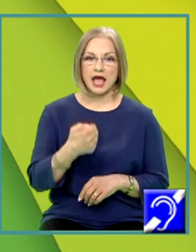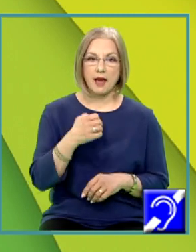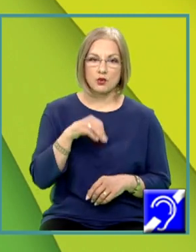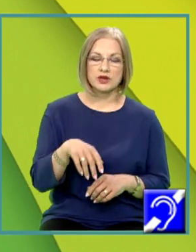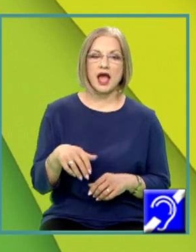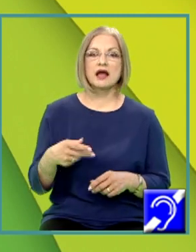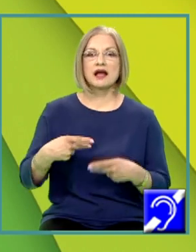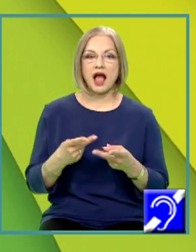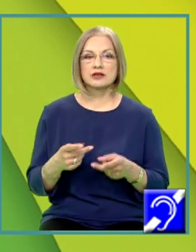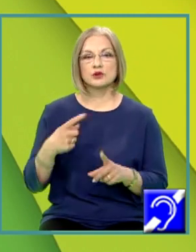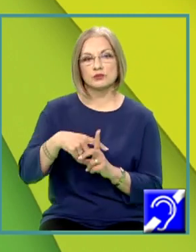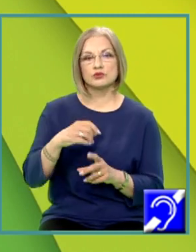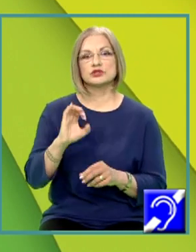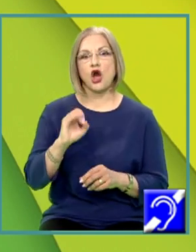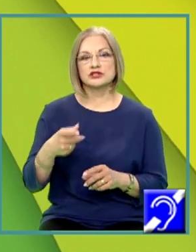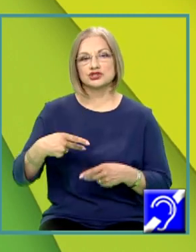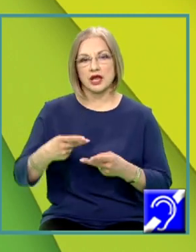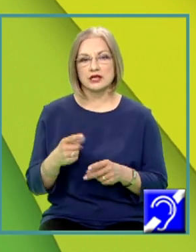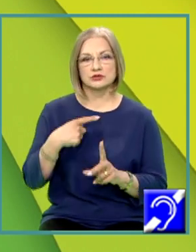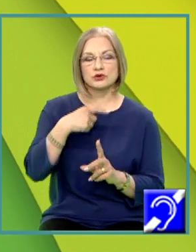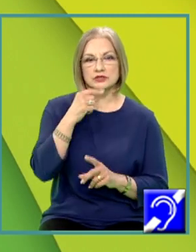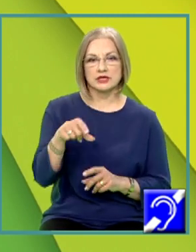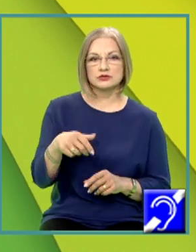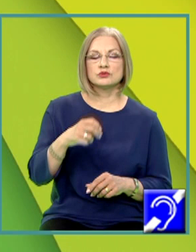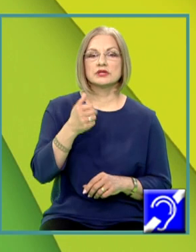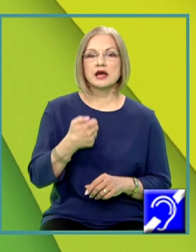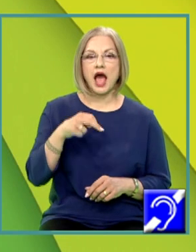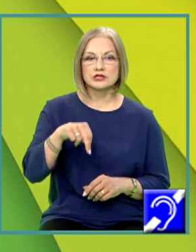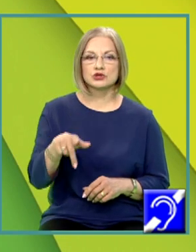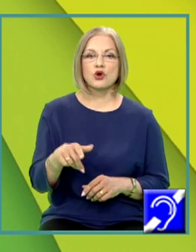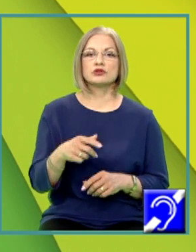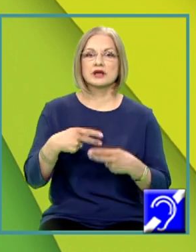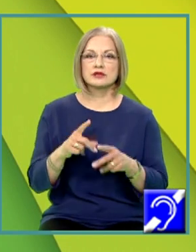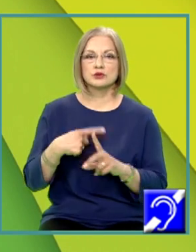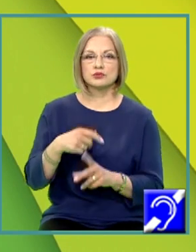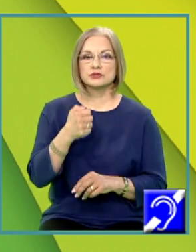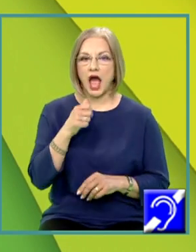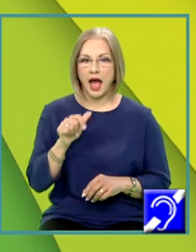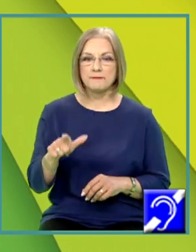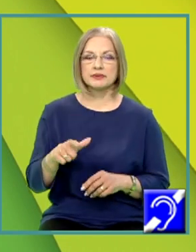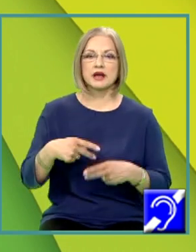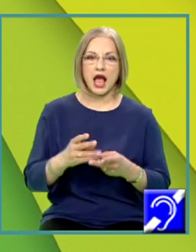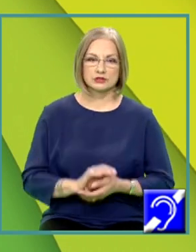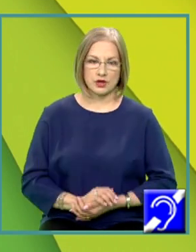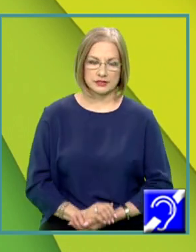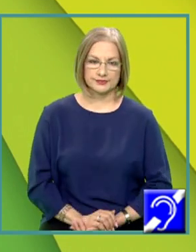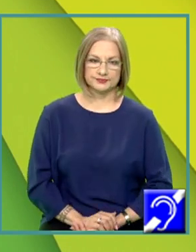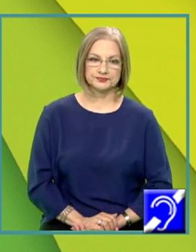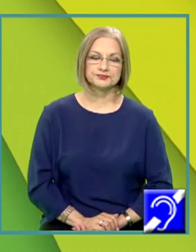gazos plus oxigen gazos rezulta azot gazos plus apă în stare gazoasă.